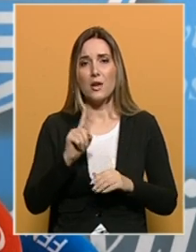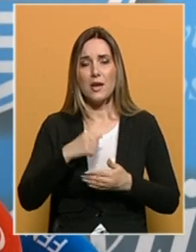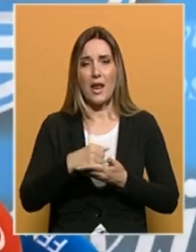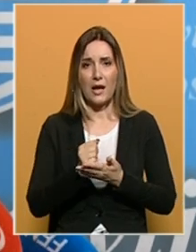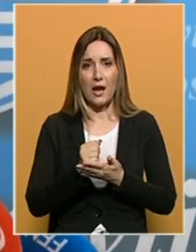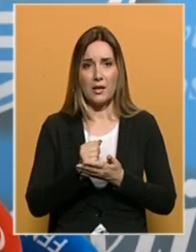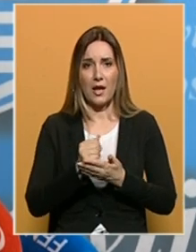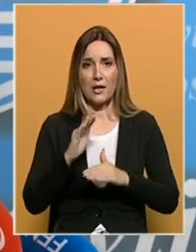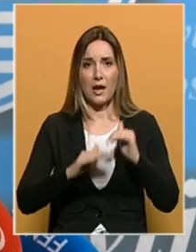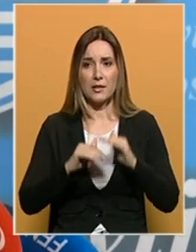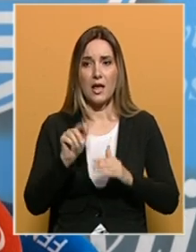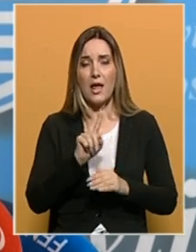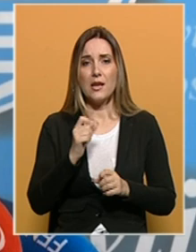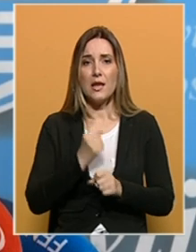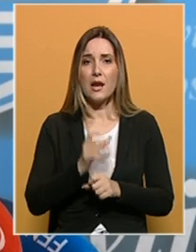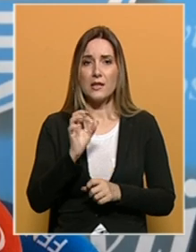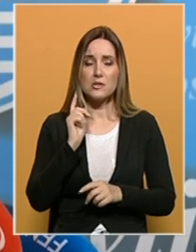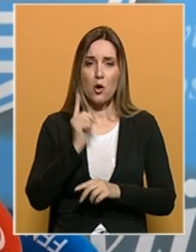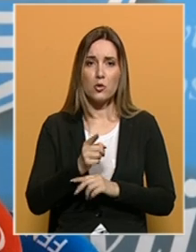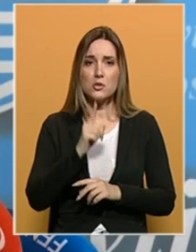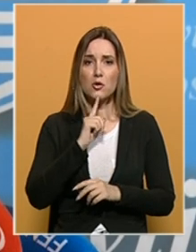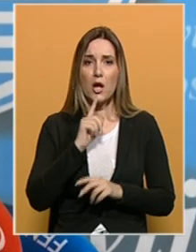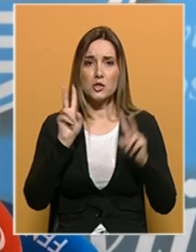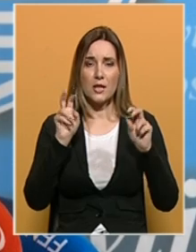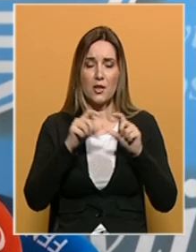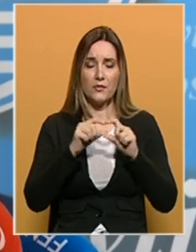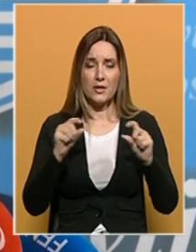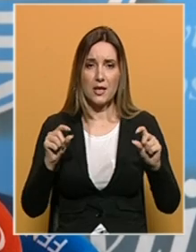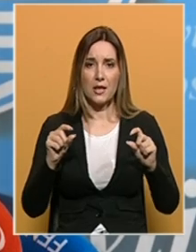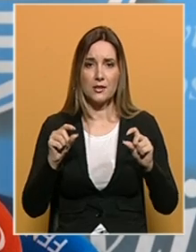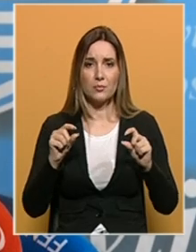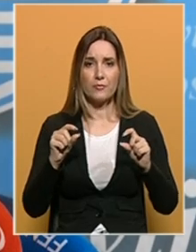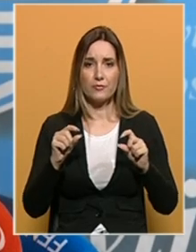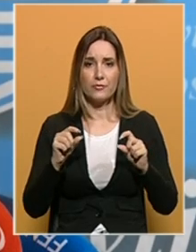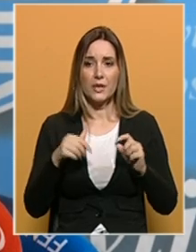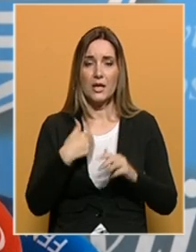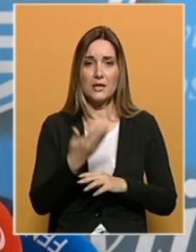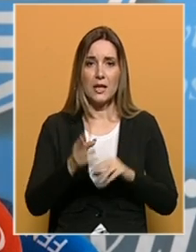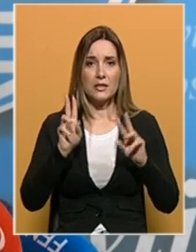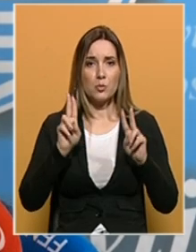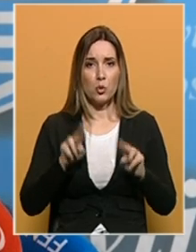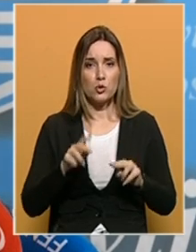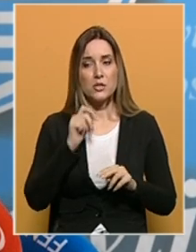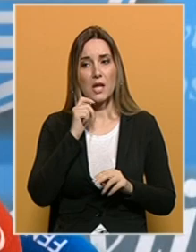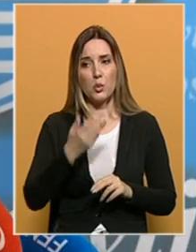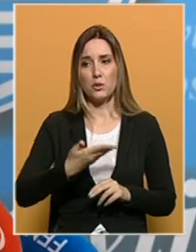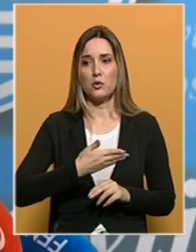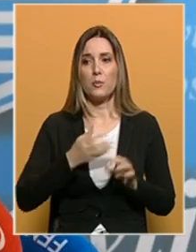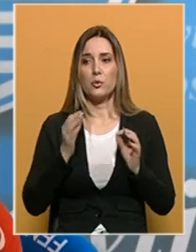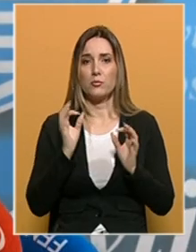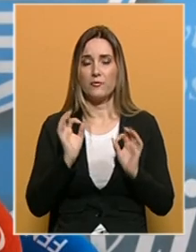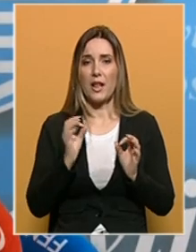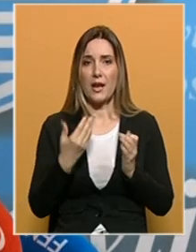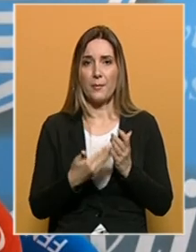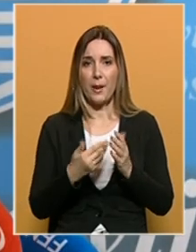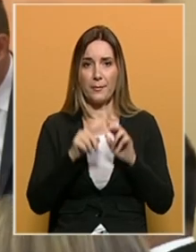doslovnom smislu. Naime, radi se o odluci koja će izdefinirati i dati mogućnost da ljudi dobiju valjane papire